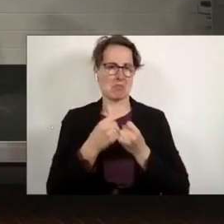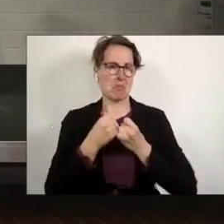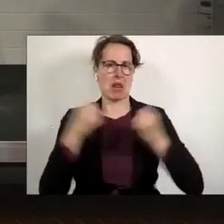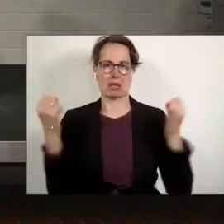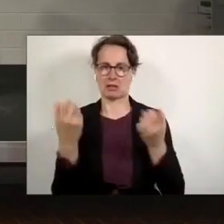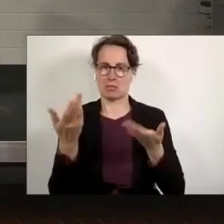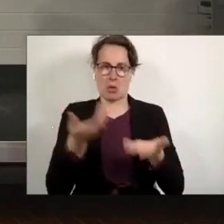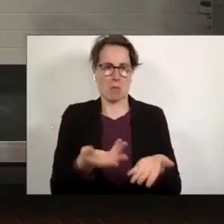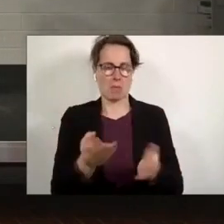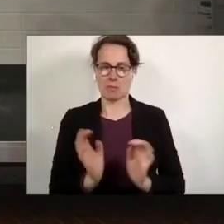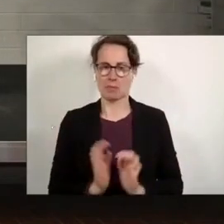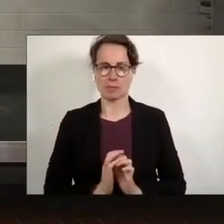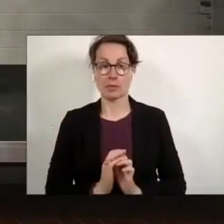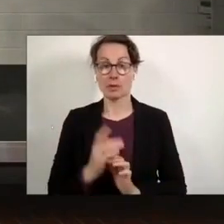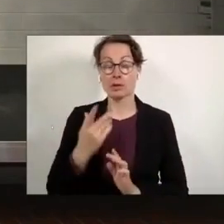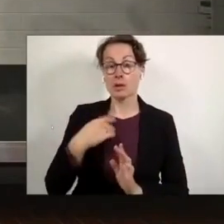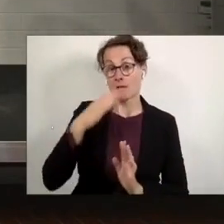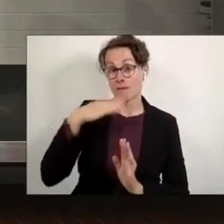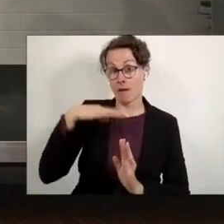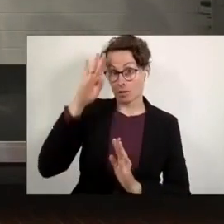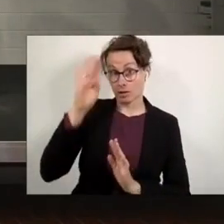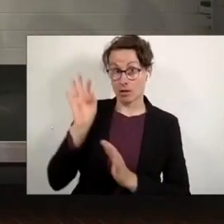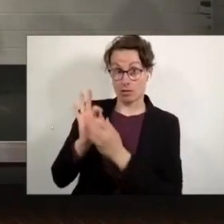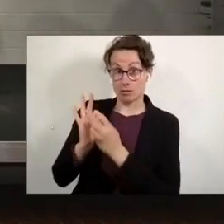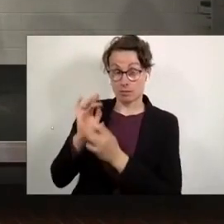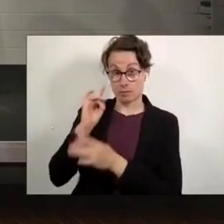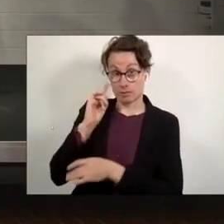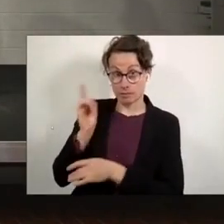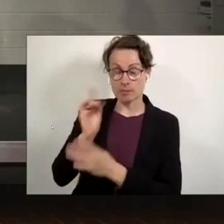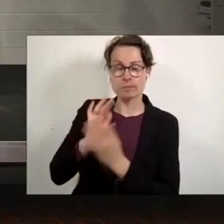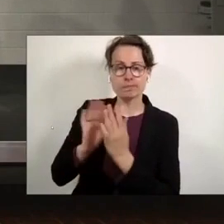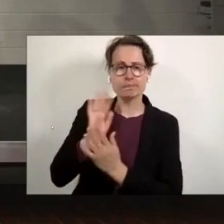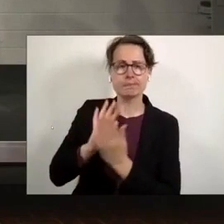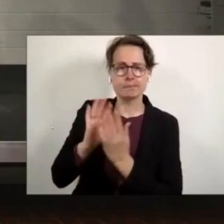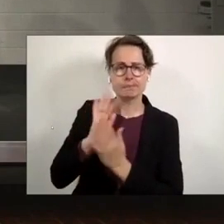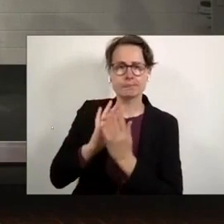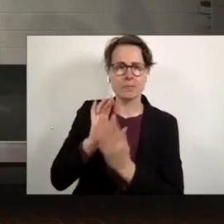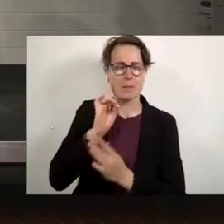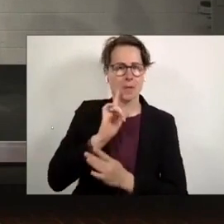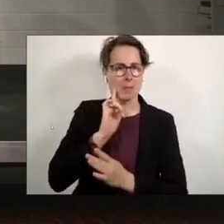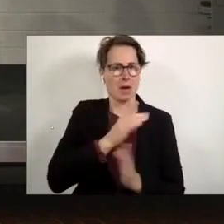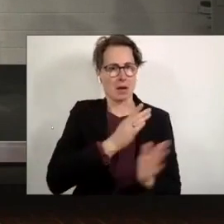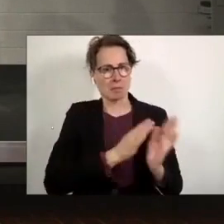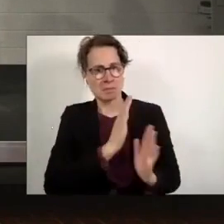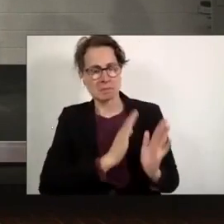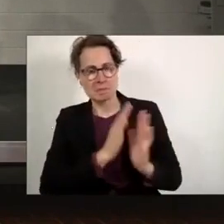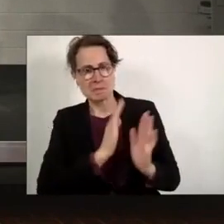Was wir über unsere Väter wissen, ist eine Ansammlung von Erzählungen unserer Mütter- und Familienangehörigen,